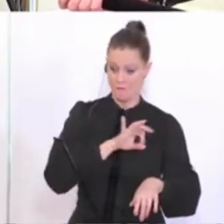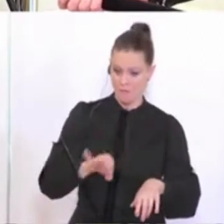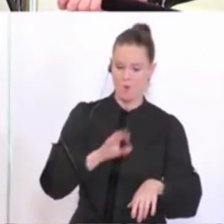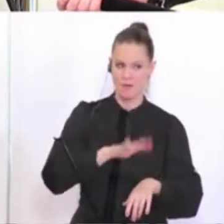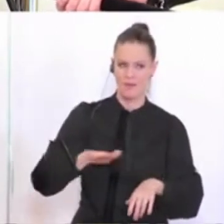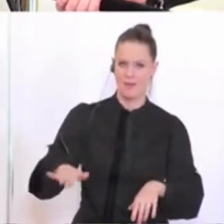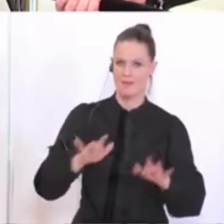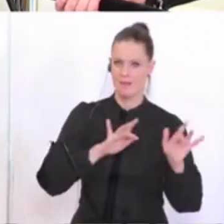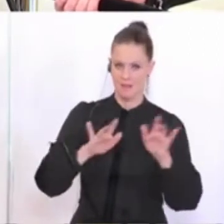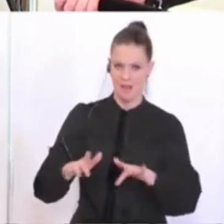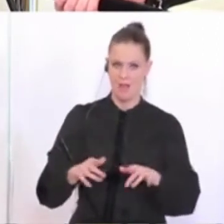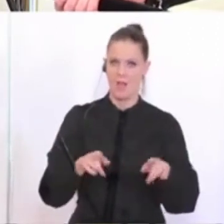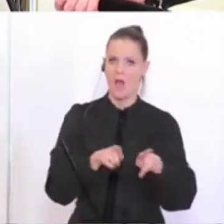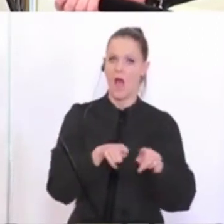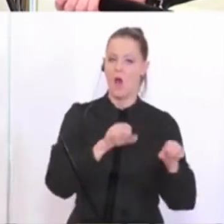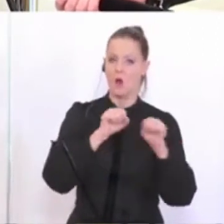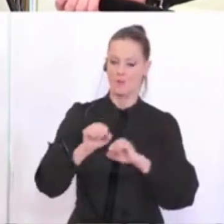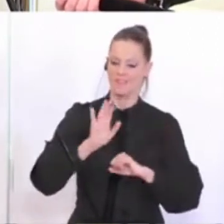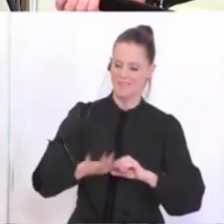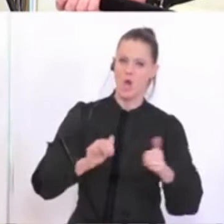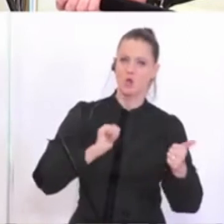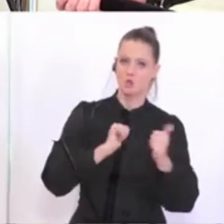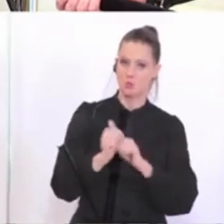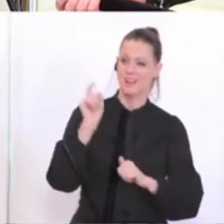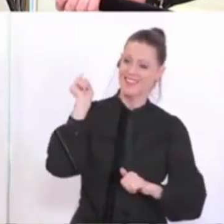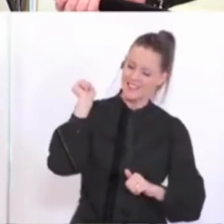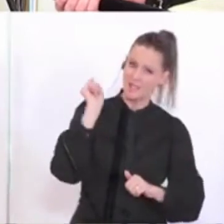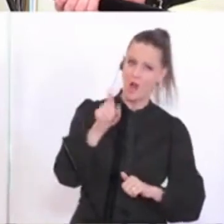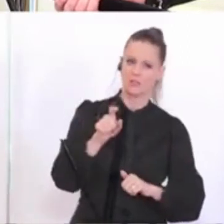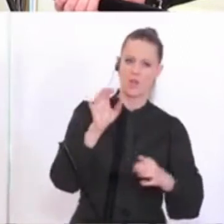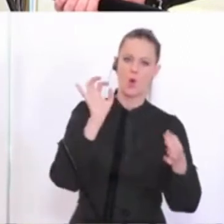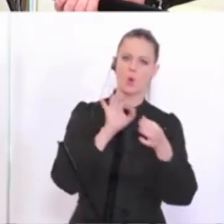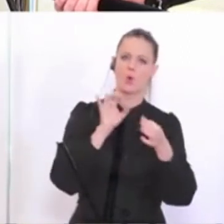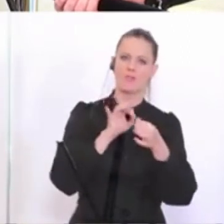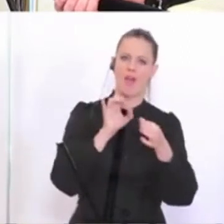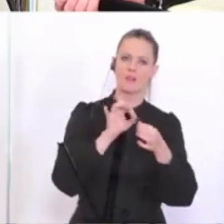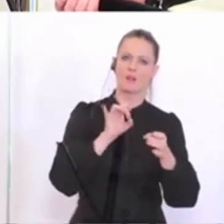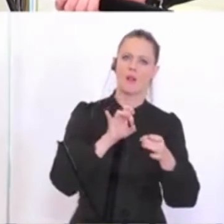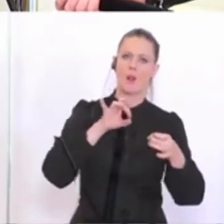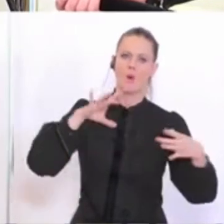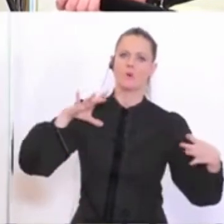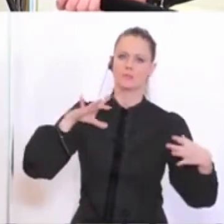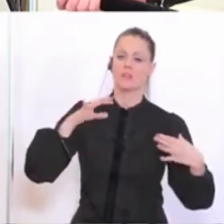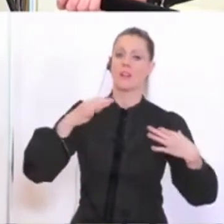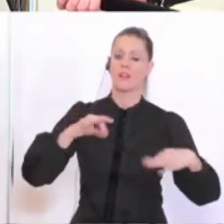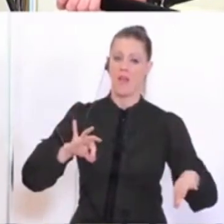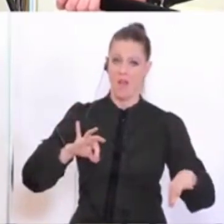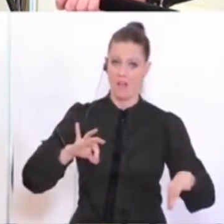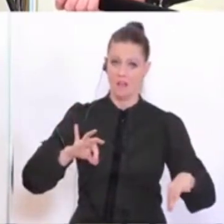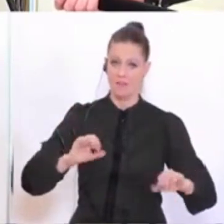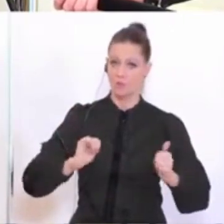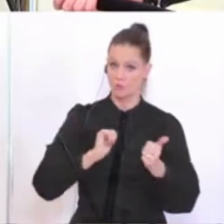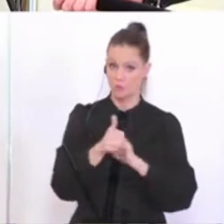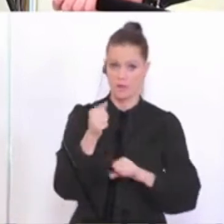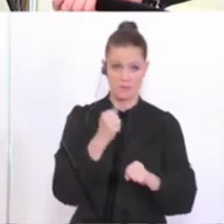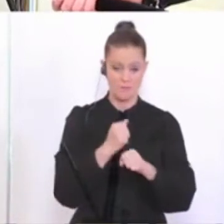dürfen die jetzt auch ihre Sportart im Freien kontaktlose Sportarten ausüben oder gibt es da auch vielleicht andere